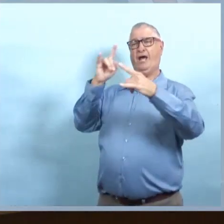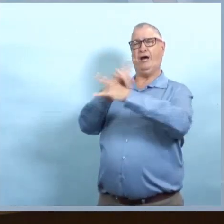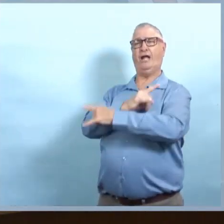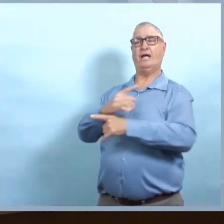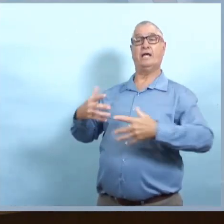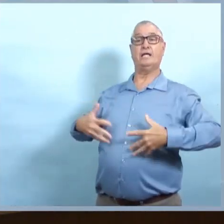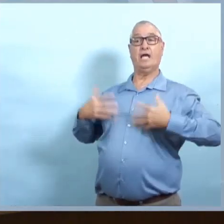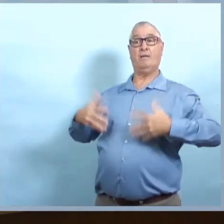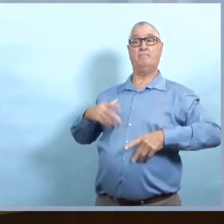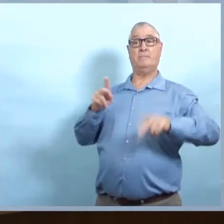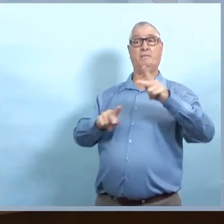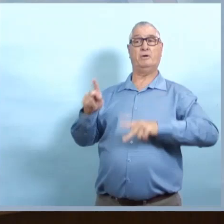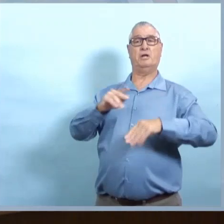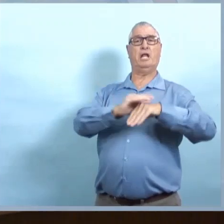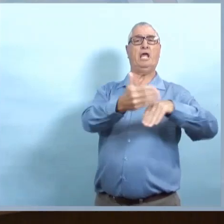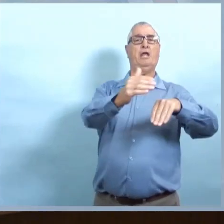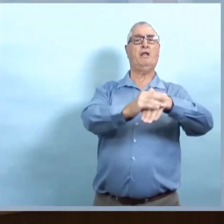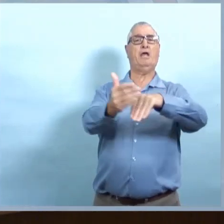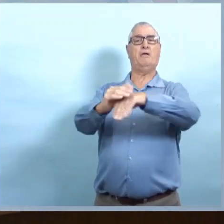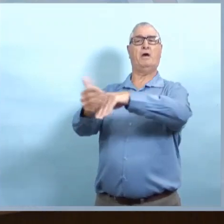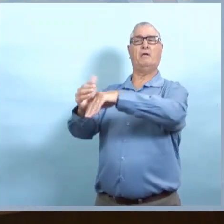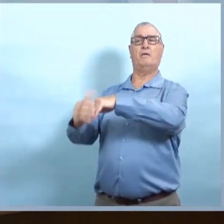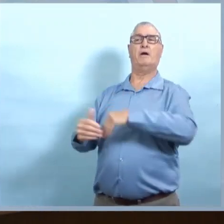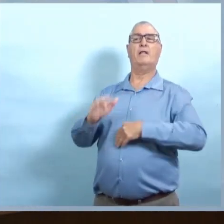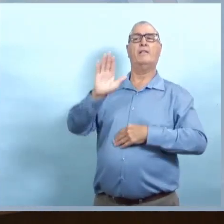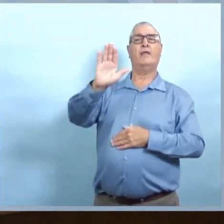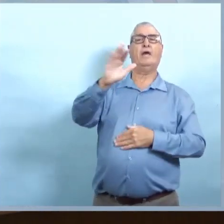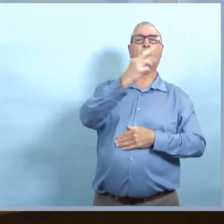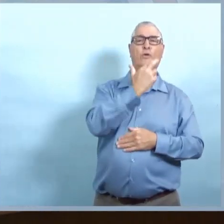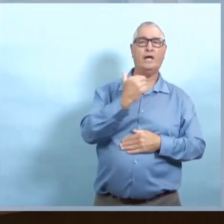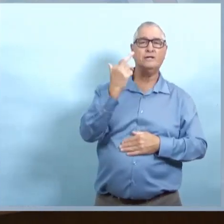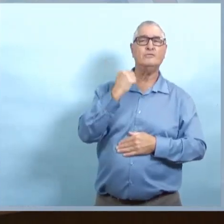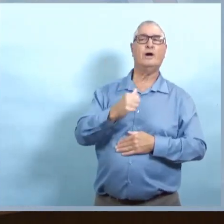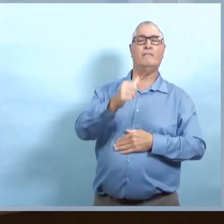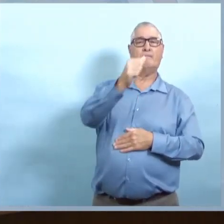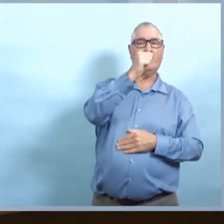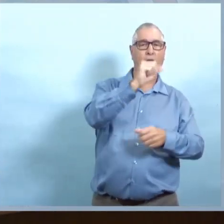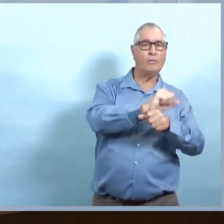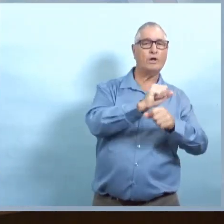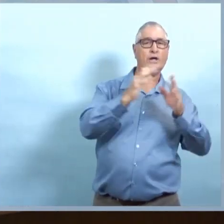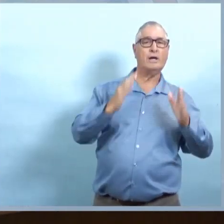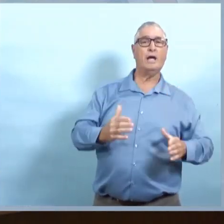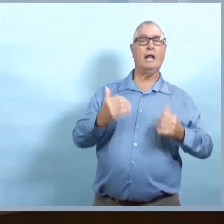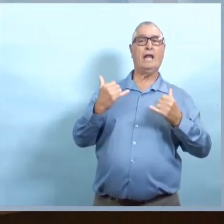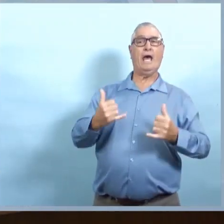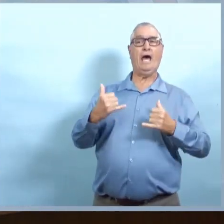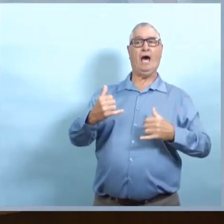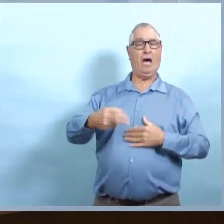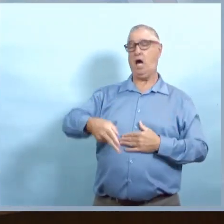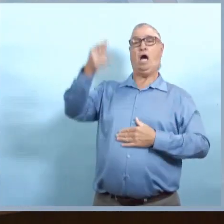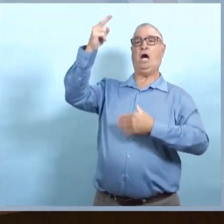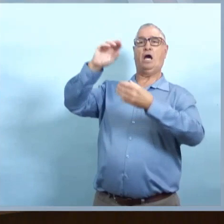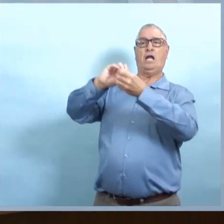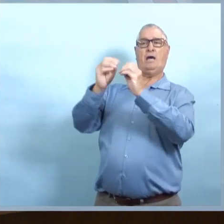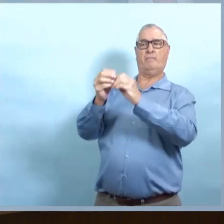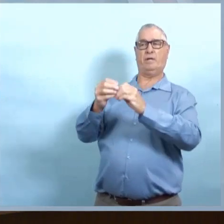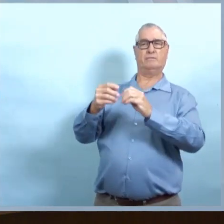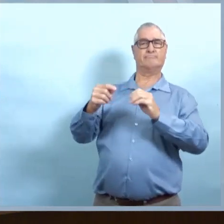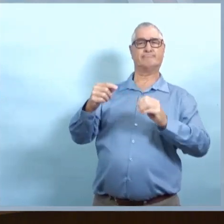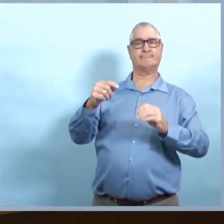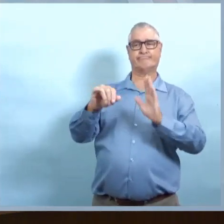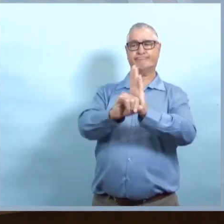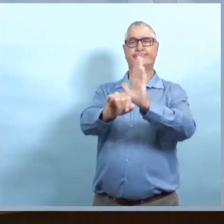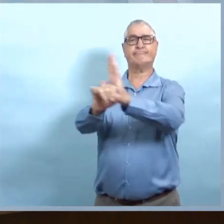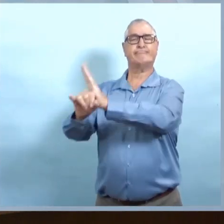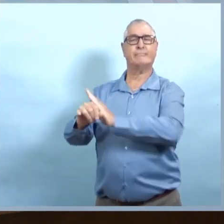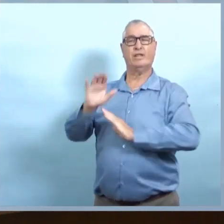oui, vous avez raison qu'il y a un... que c'est lié en partie à cause du travail des gens. Plus tôt dans la pandémie, la plupart